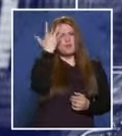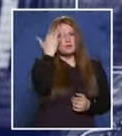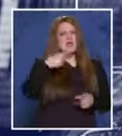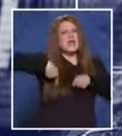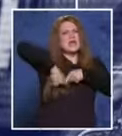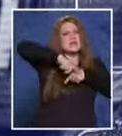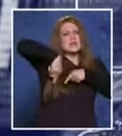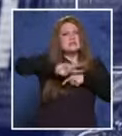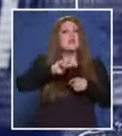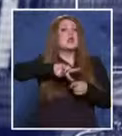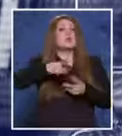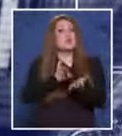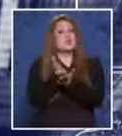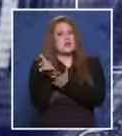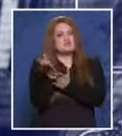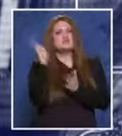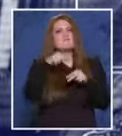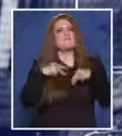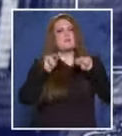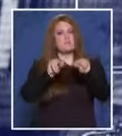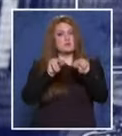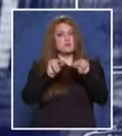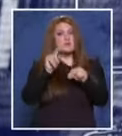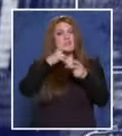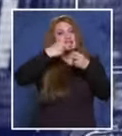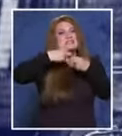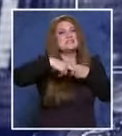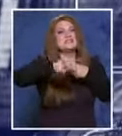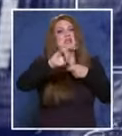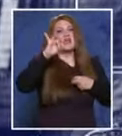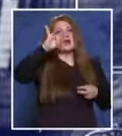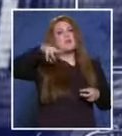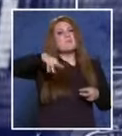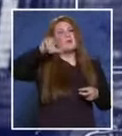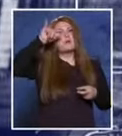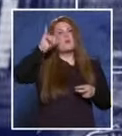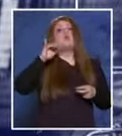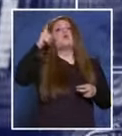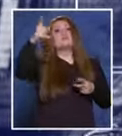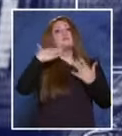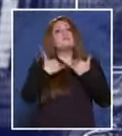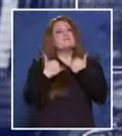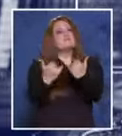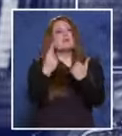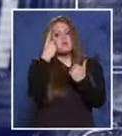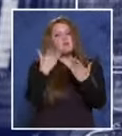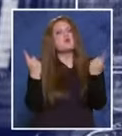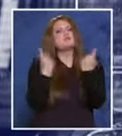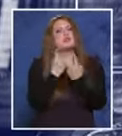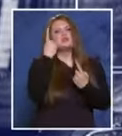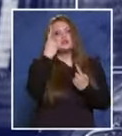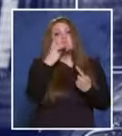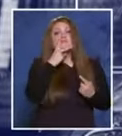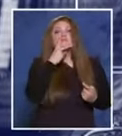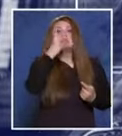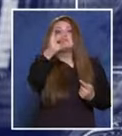ритници или по друг начин, ще ви посъветвам на излизане от районното да ви посрещне поне един ваш близък, който да се увери